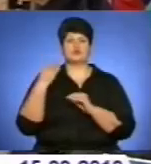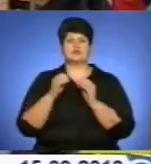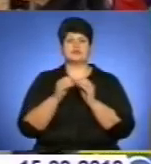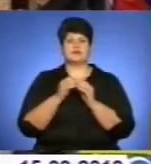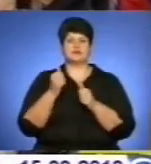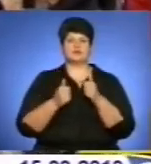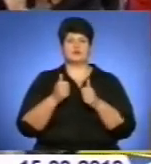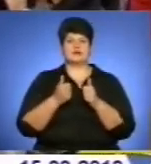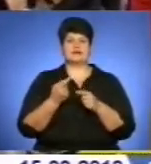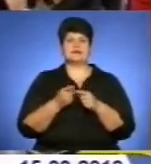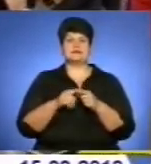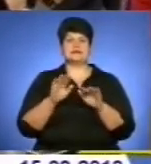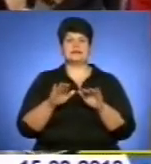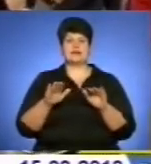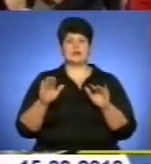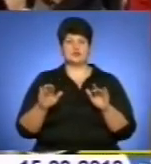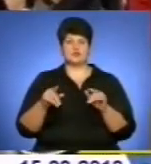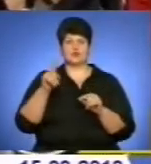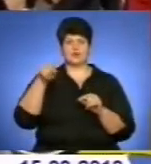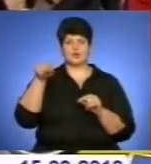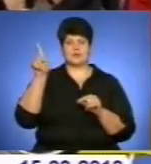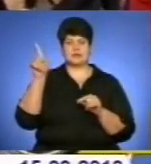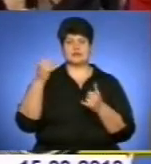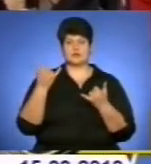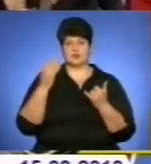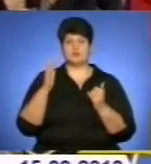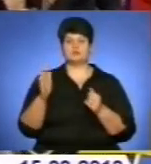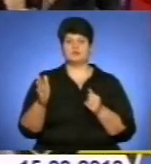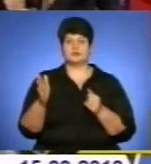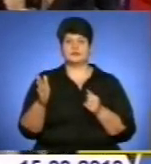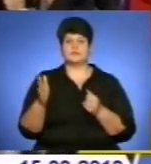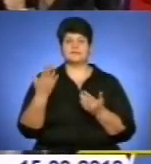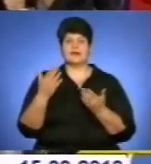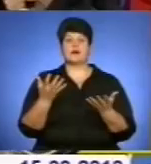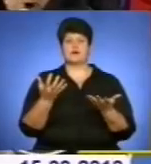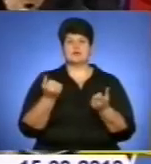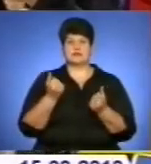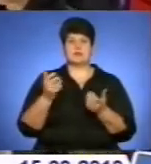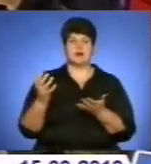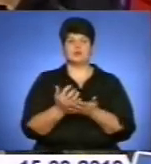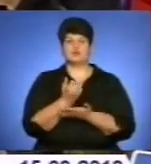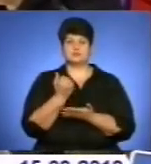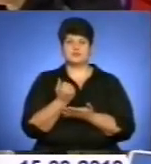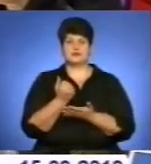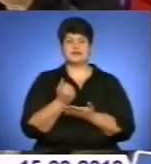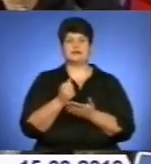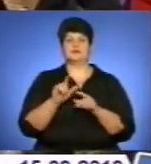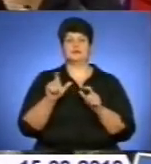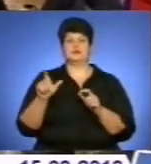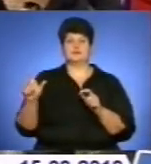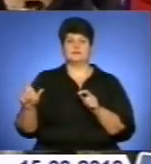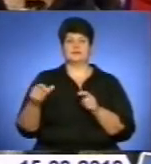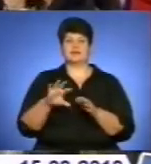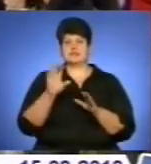І, повірте, з гордістю говорять, ми ще третєго місця, ми ніколи не робимо. Ми